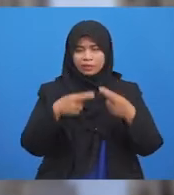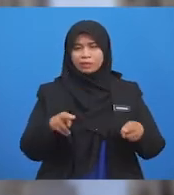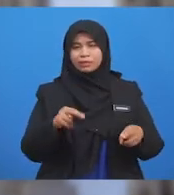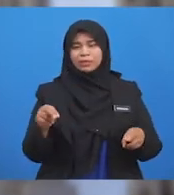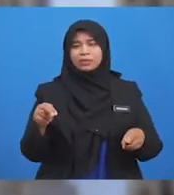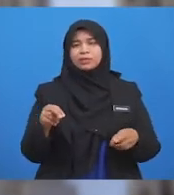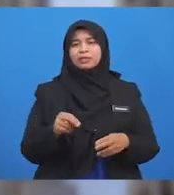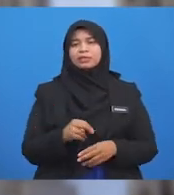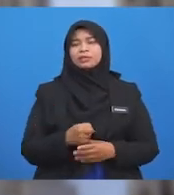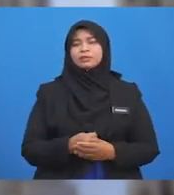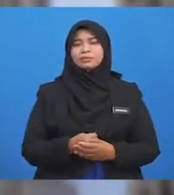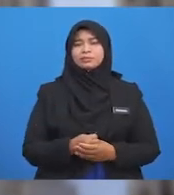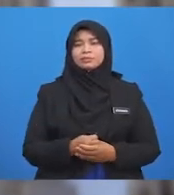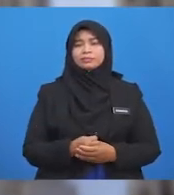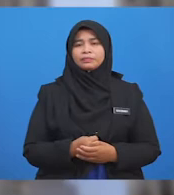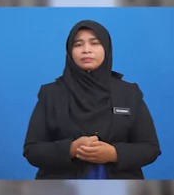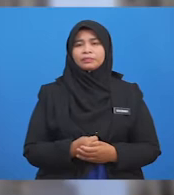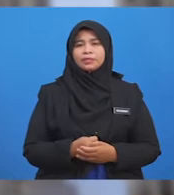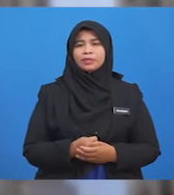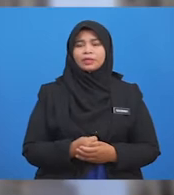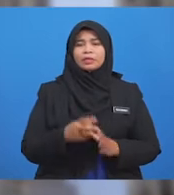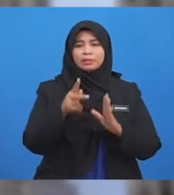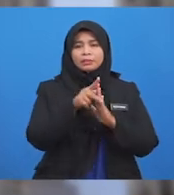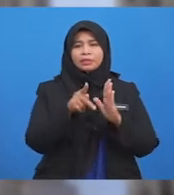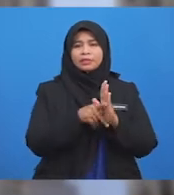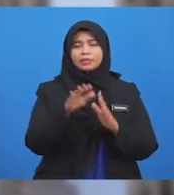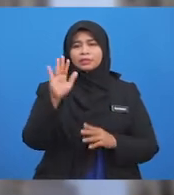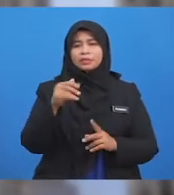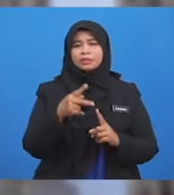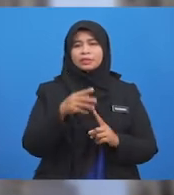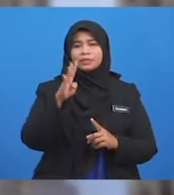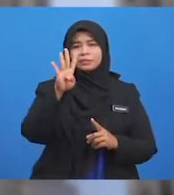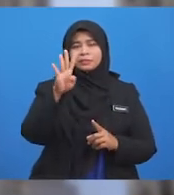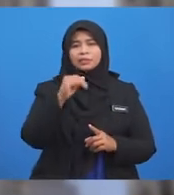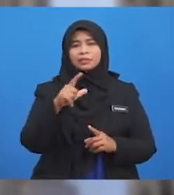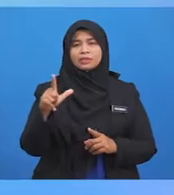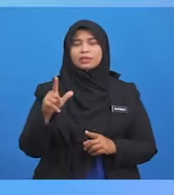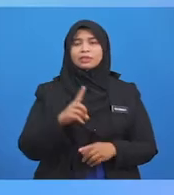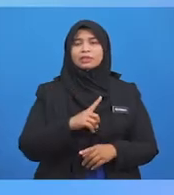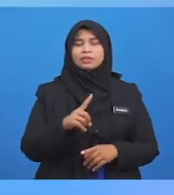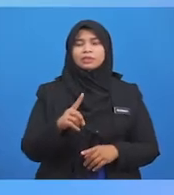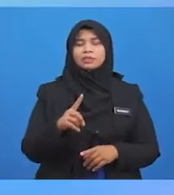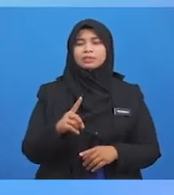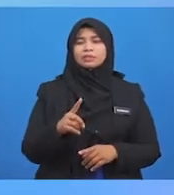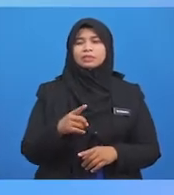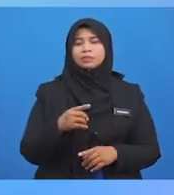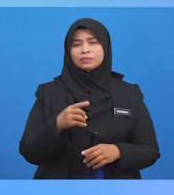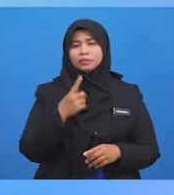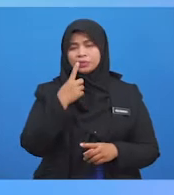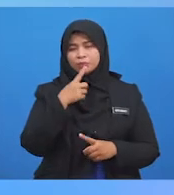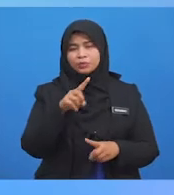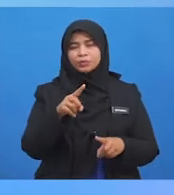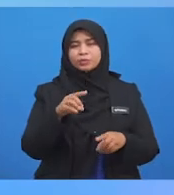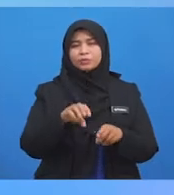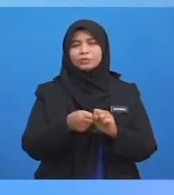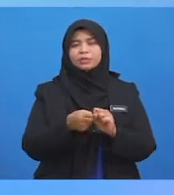Berlaku Penindasan Dan Penipuan Prinsip Yang Keempat Ialah Islam Menganjurkan